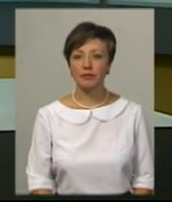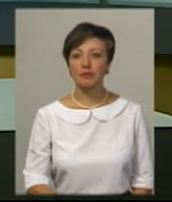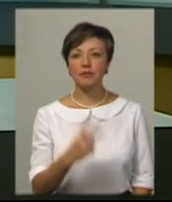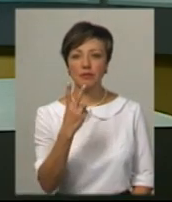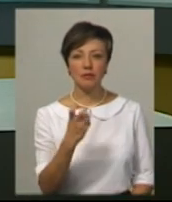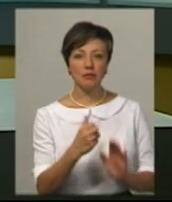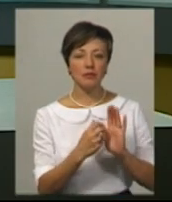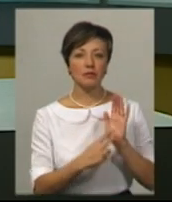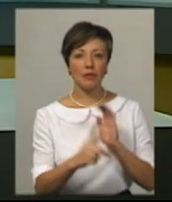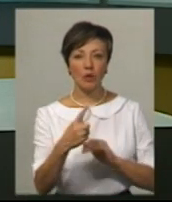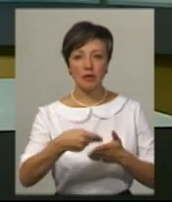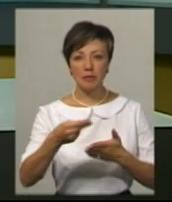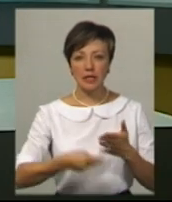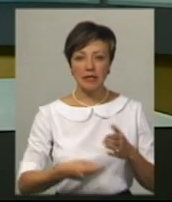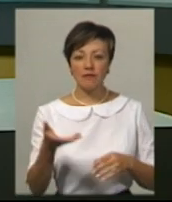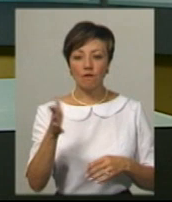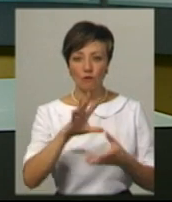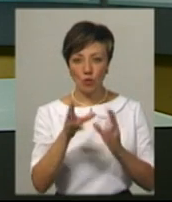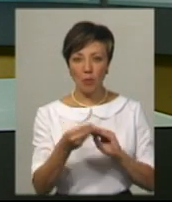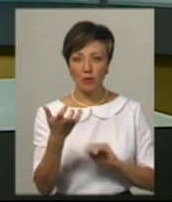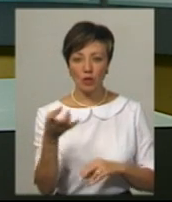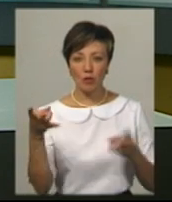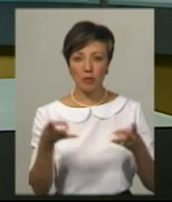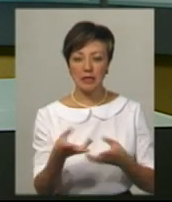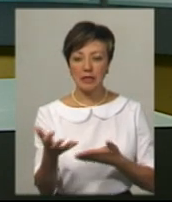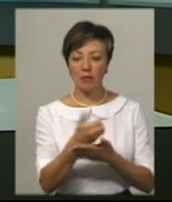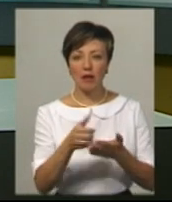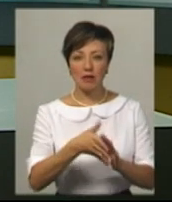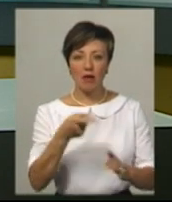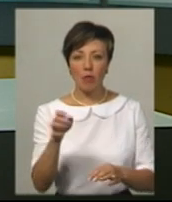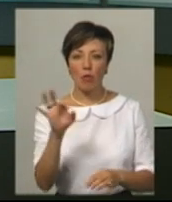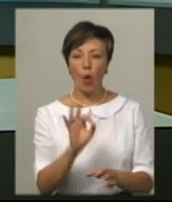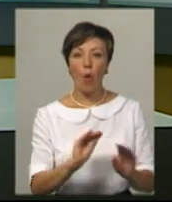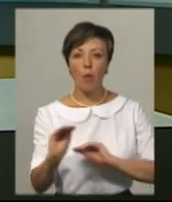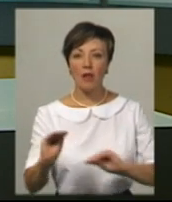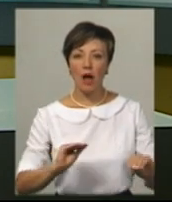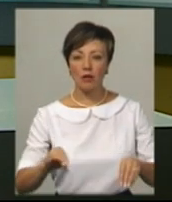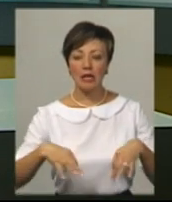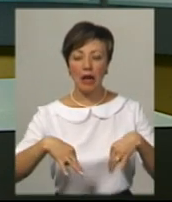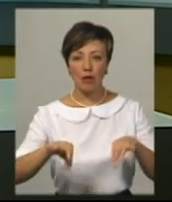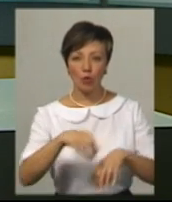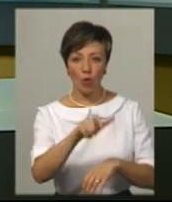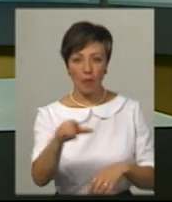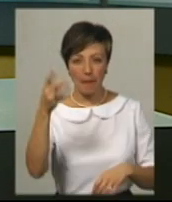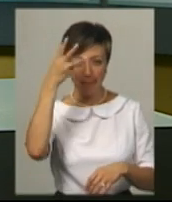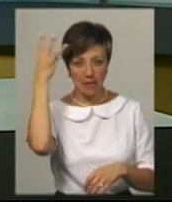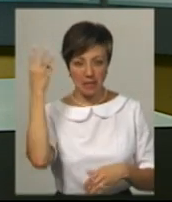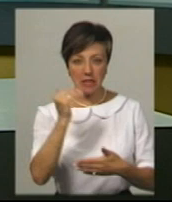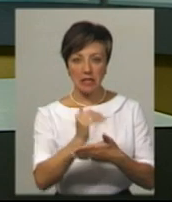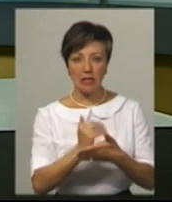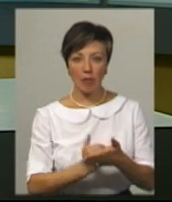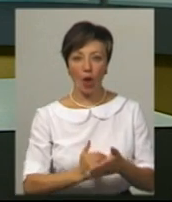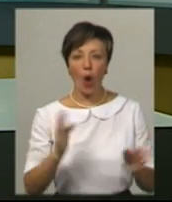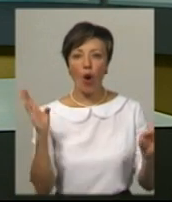271 підпис із п'яти сотень необхідних зібрала електронна петиція щодо обладнання громадського транспорту Хмельницького системами